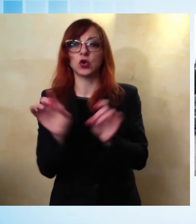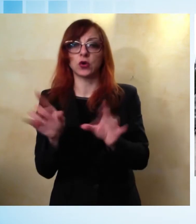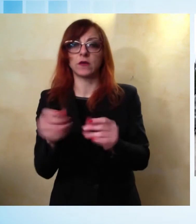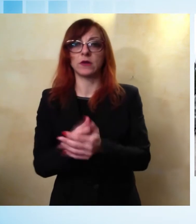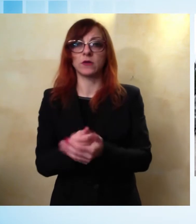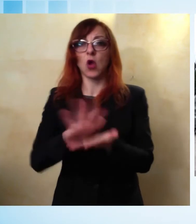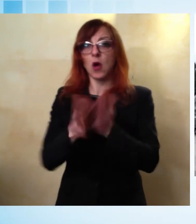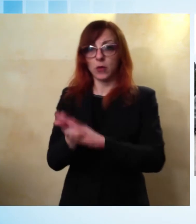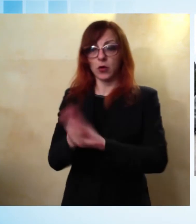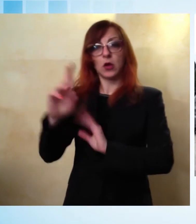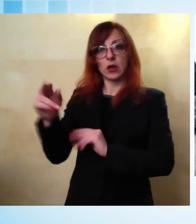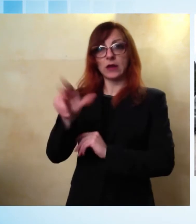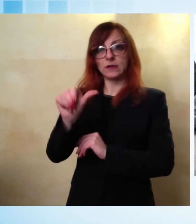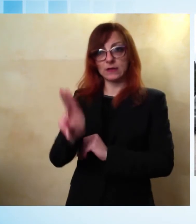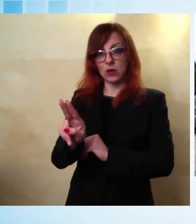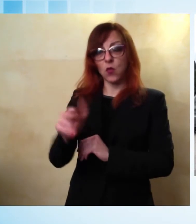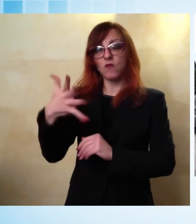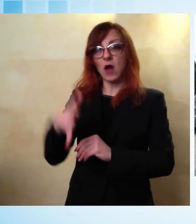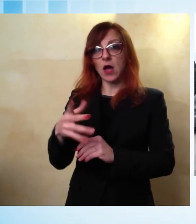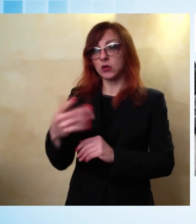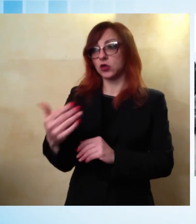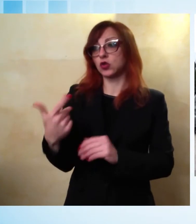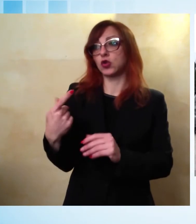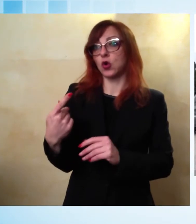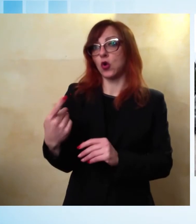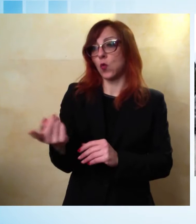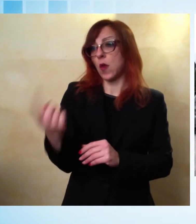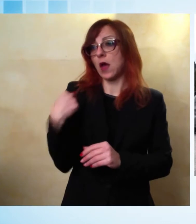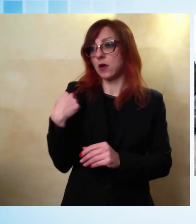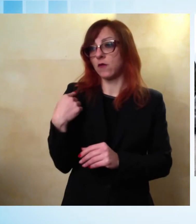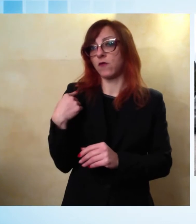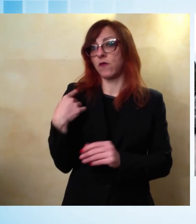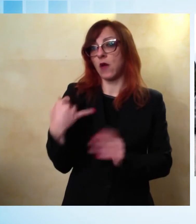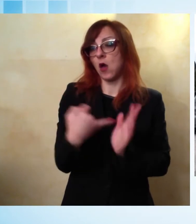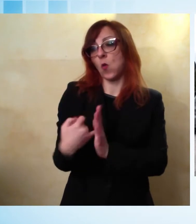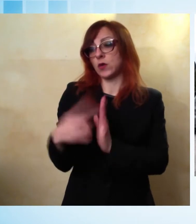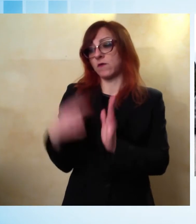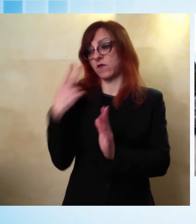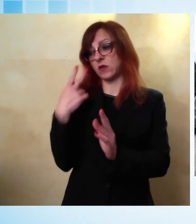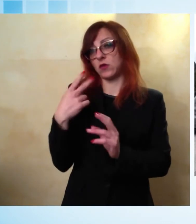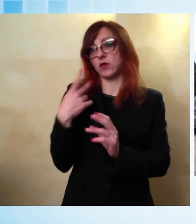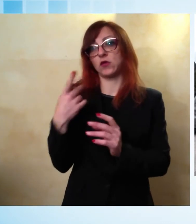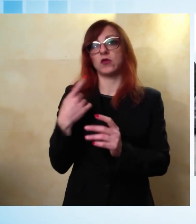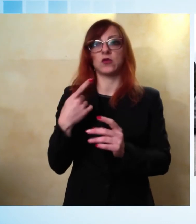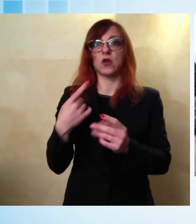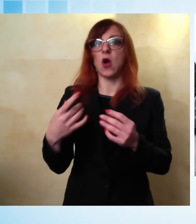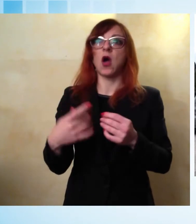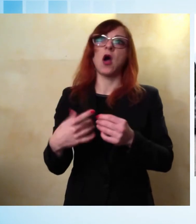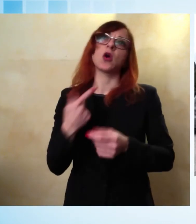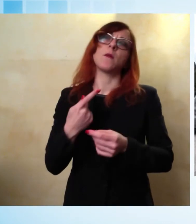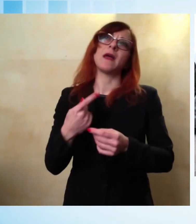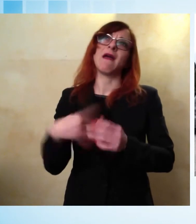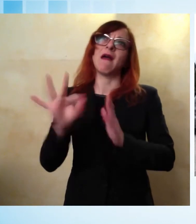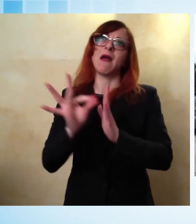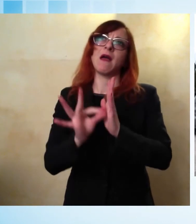'RSU con l'azienda negli ultimi mesi ha visto un allentamento delle misure e quindi anche di un arretramento dei livelli di sicurezza che